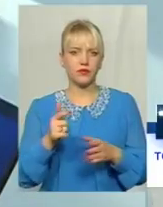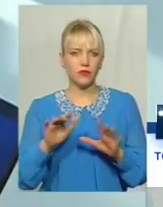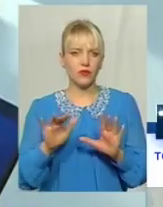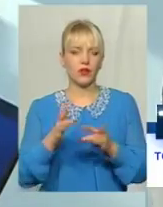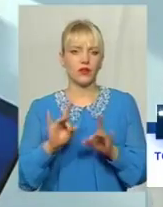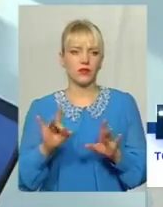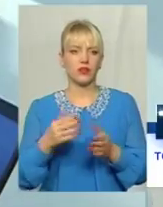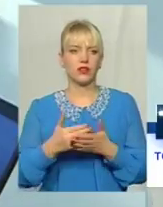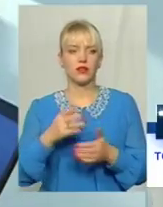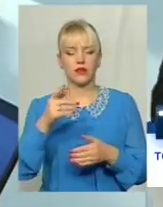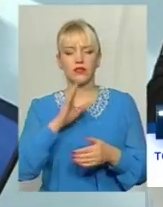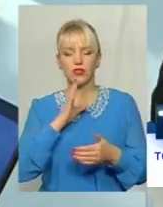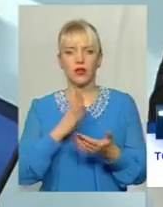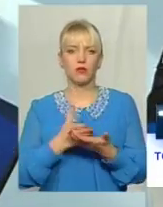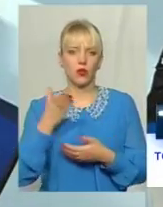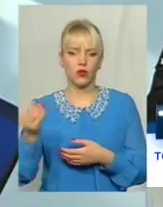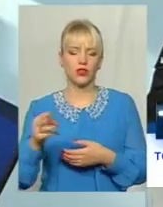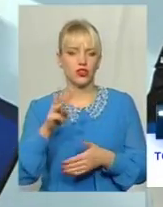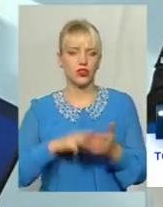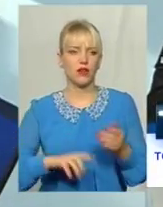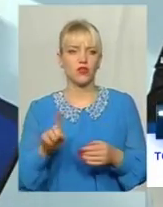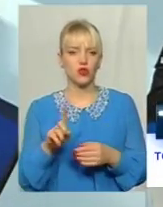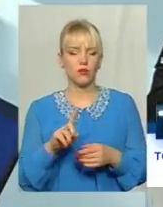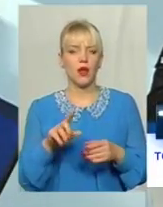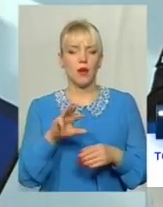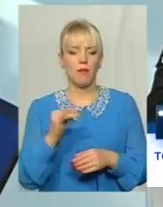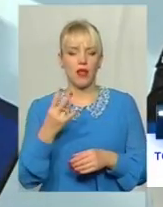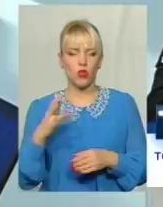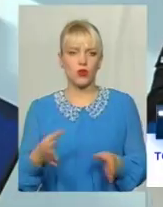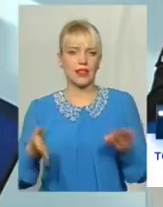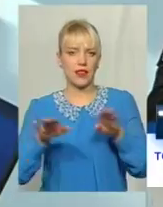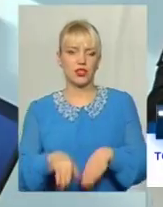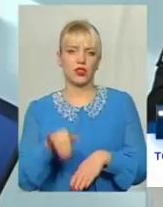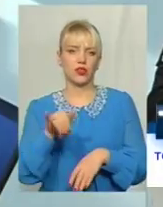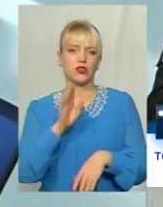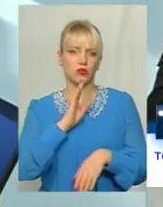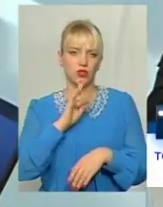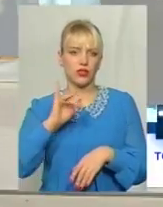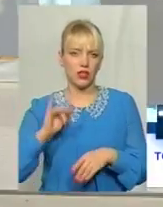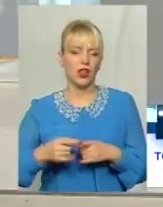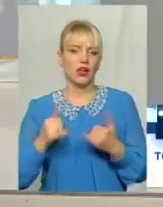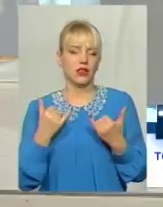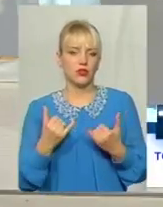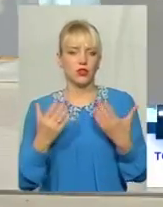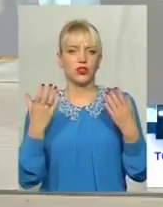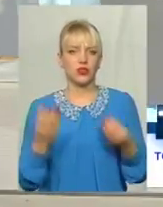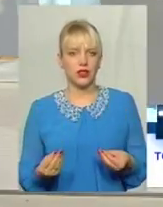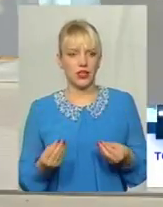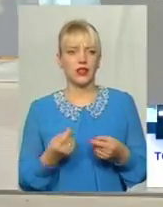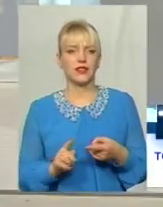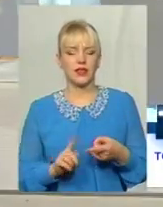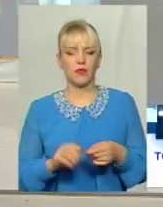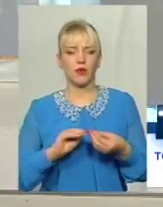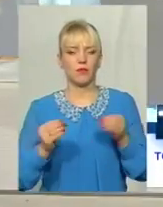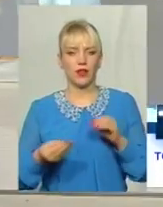тому що їй потрібно, щоб майно залишилось в будь-якому разі в неї Тому на сьогоднішній день ми вже з